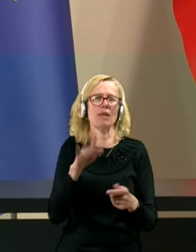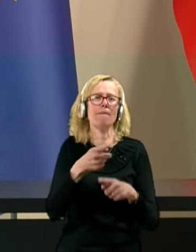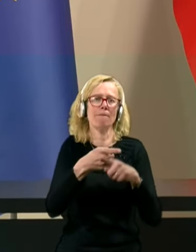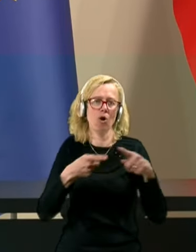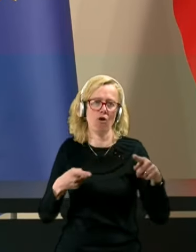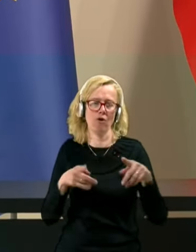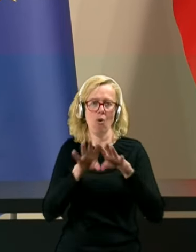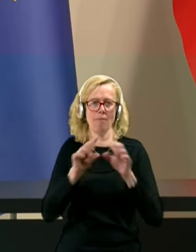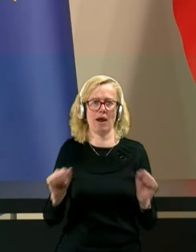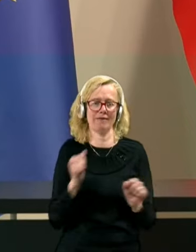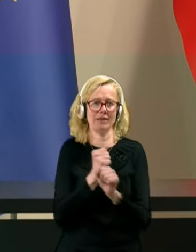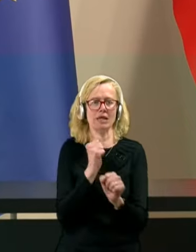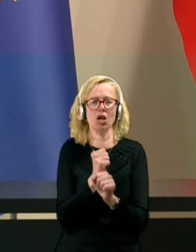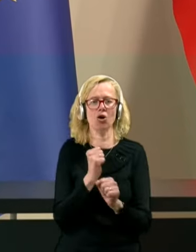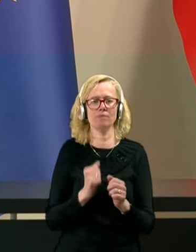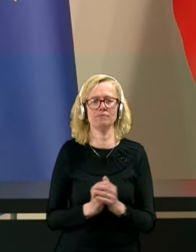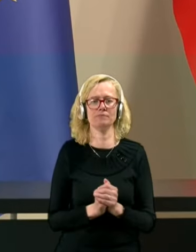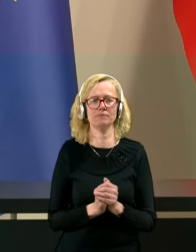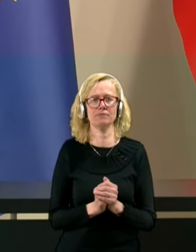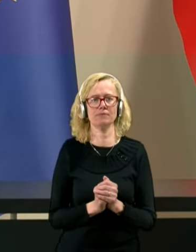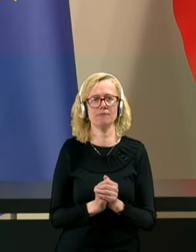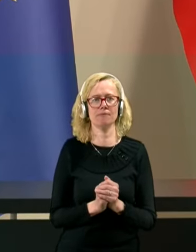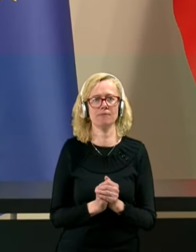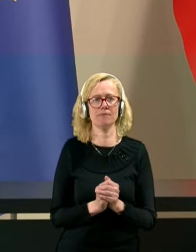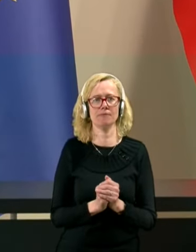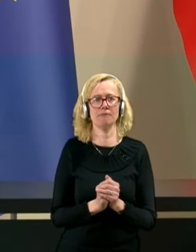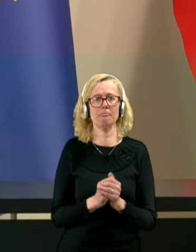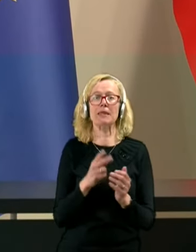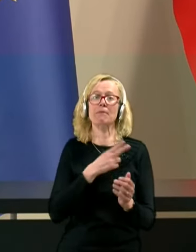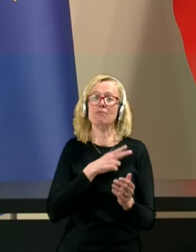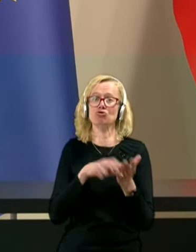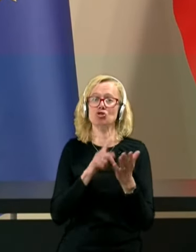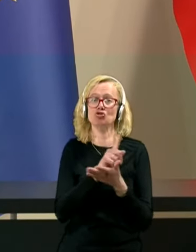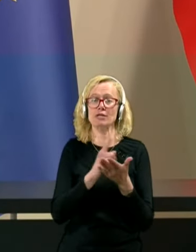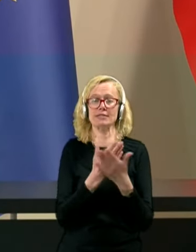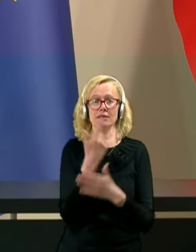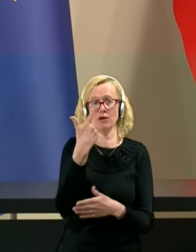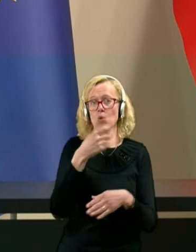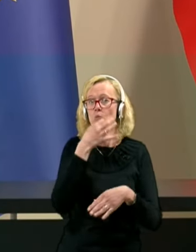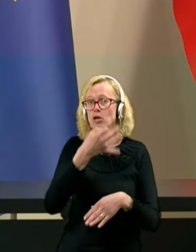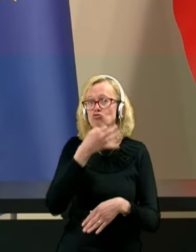opravljeno delo. Čas imam še za dve vprašanje.